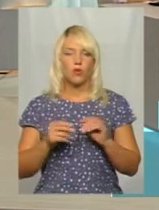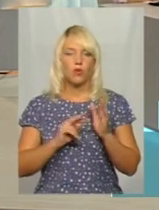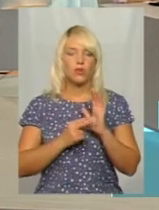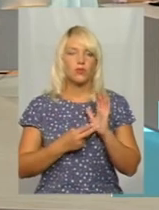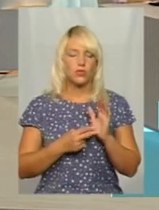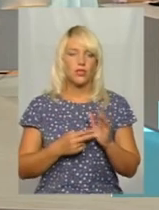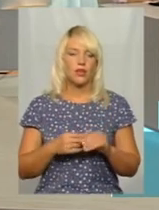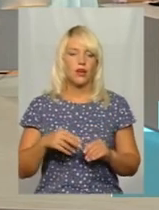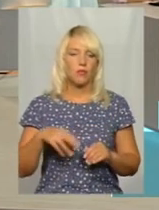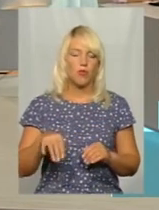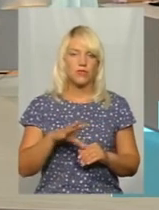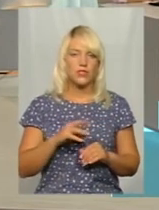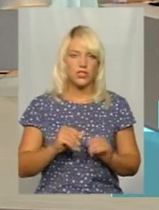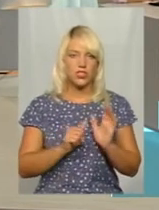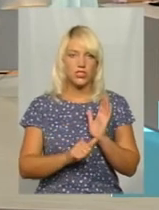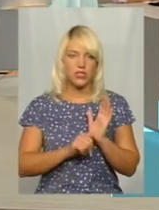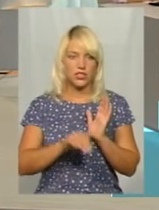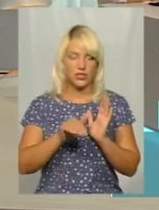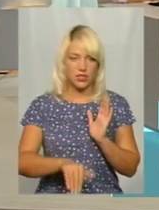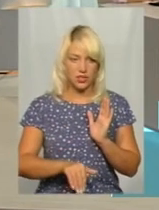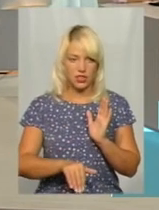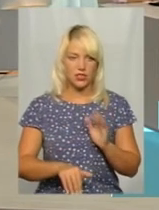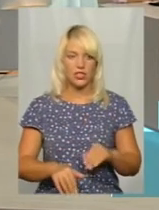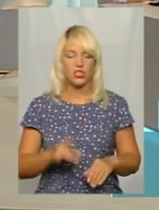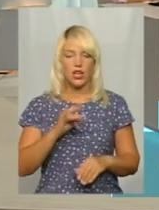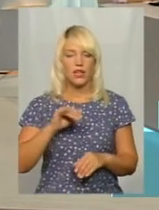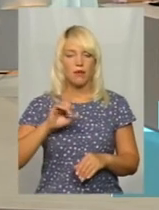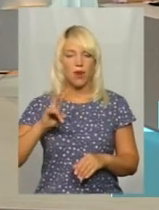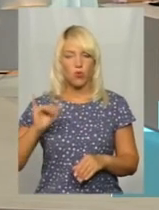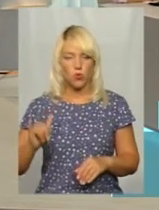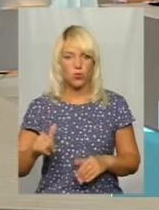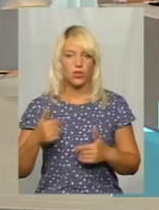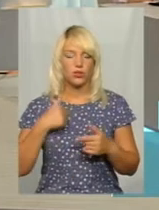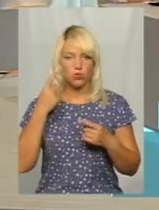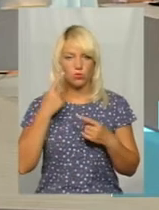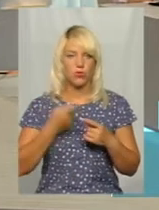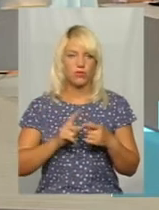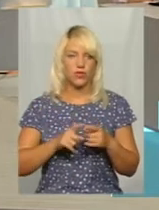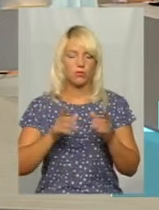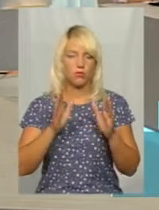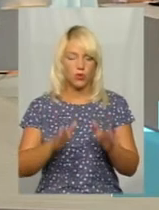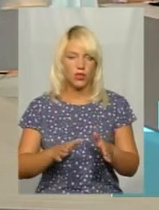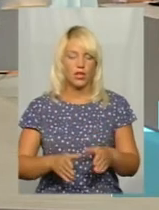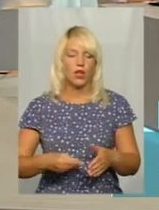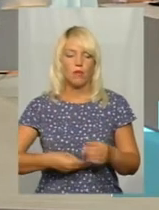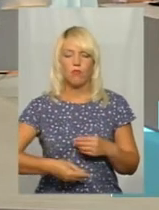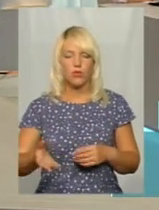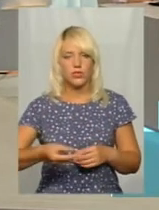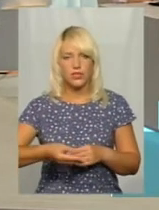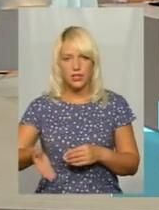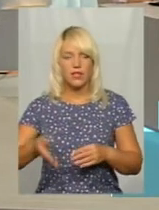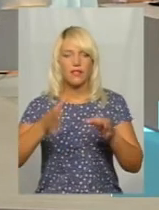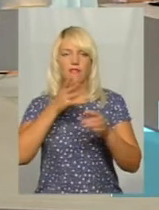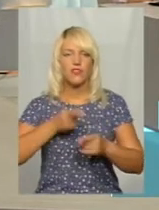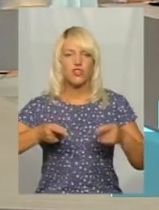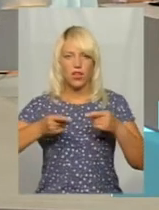посів майже 60 тисяч ріпаку. Я думаю, він буде посійний вчасно і